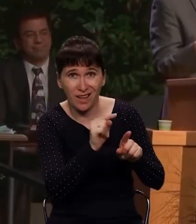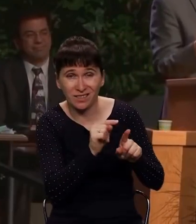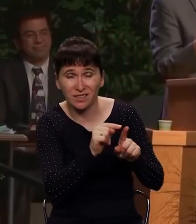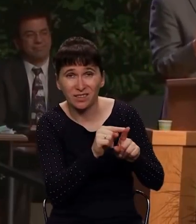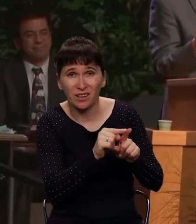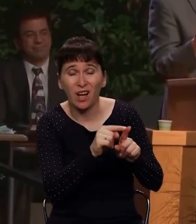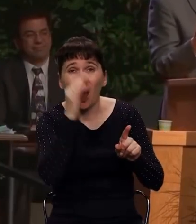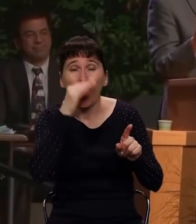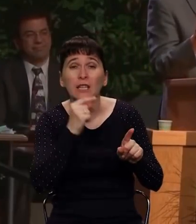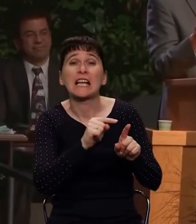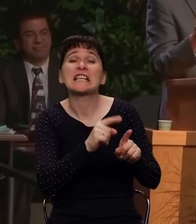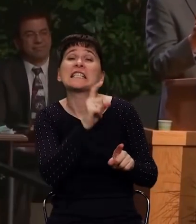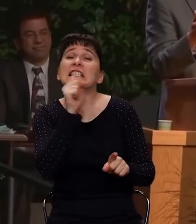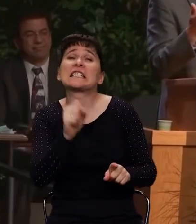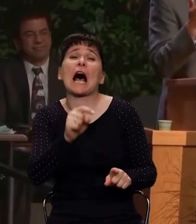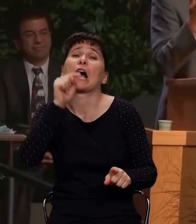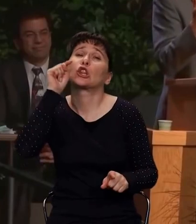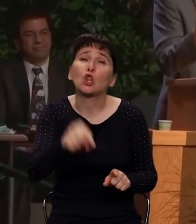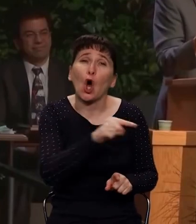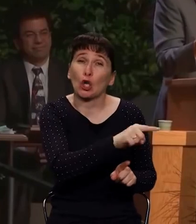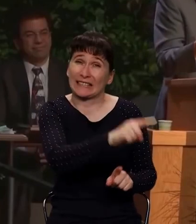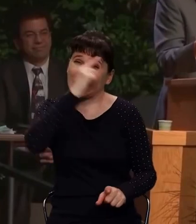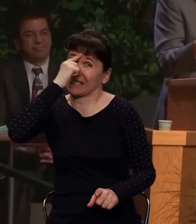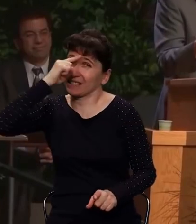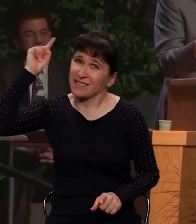сказал ему? За то, что ты знал